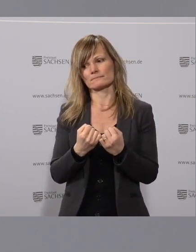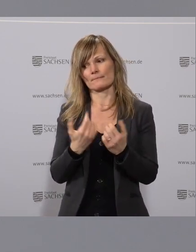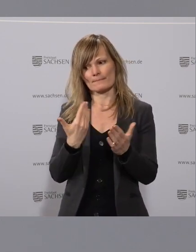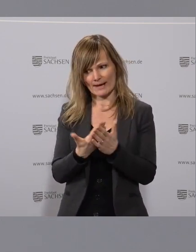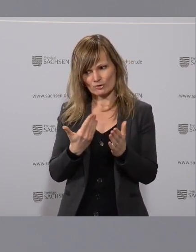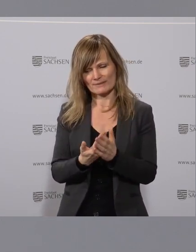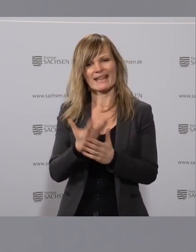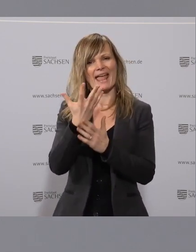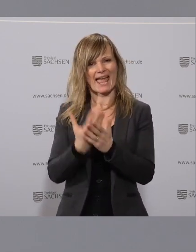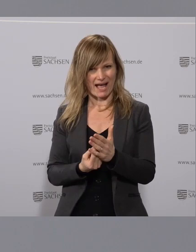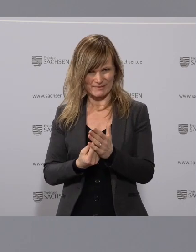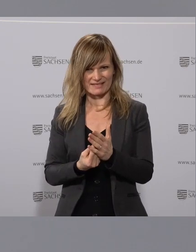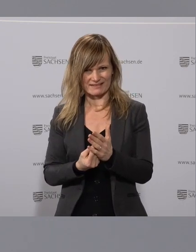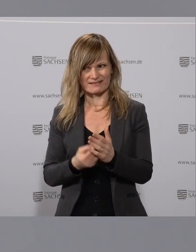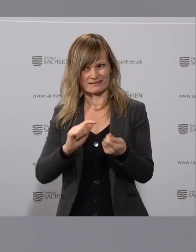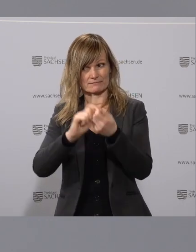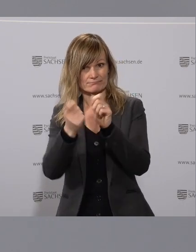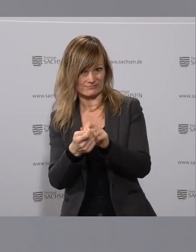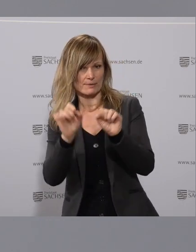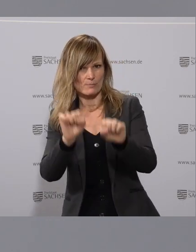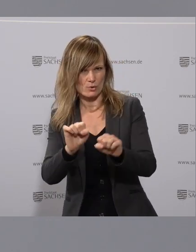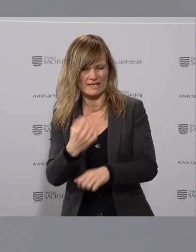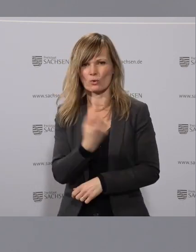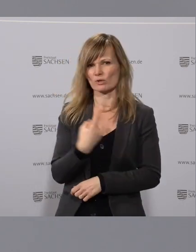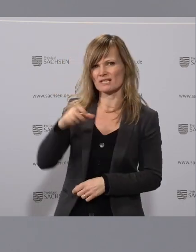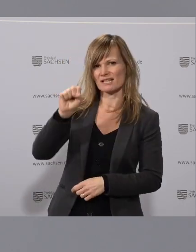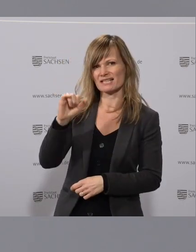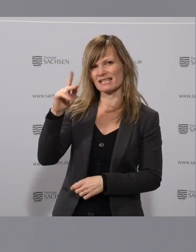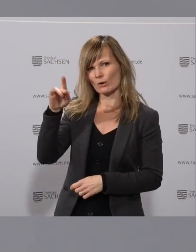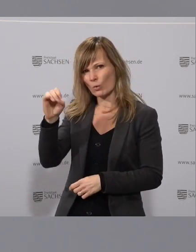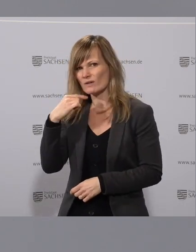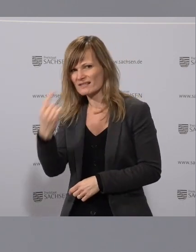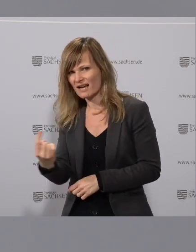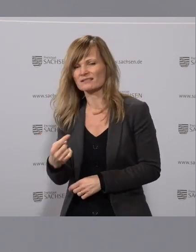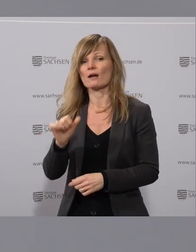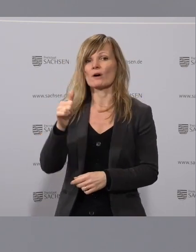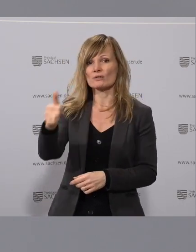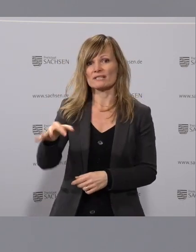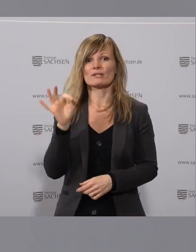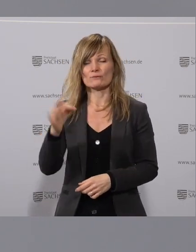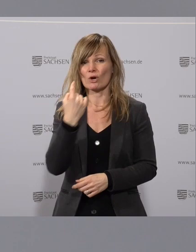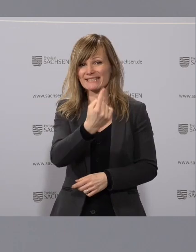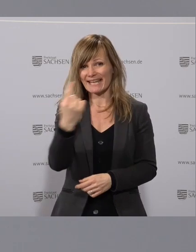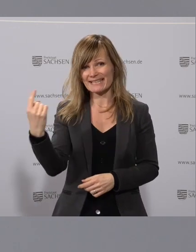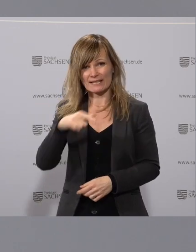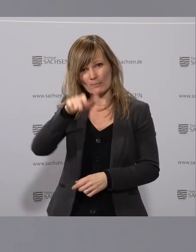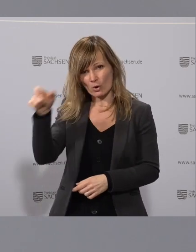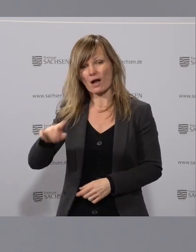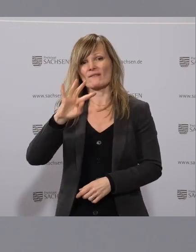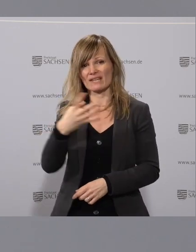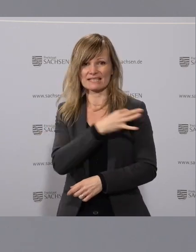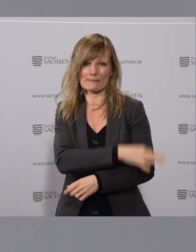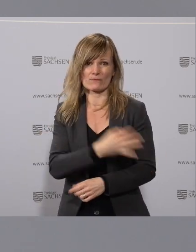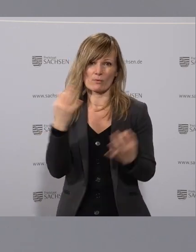im Herbst, wo unsere SIKO, die Sächsische Impfkommission sagt, dass es voraussichtlich für jeden Bürger eine vierte Impfung geben muss. Genau aus dem Grund